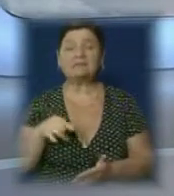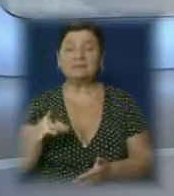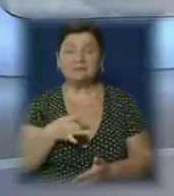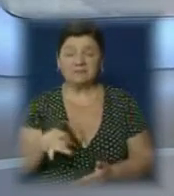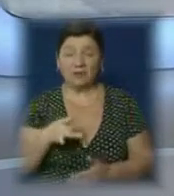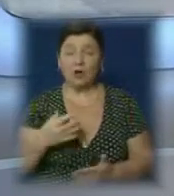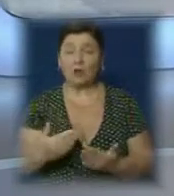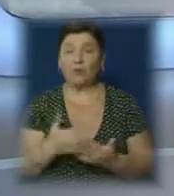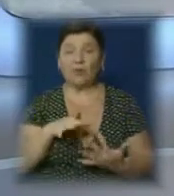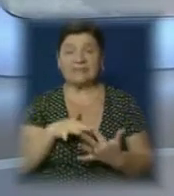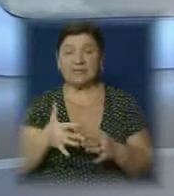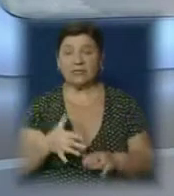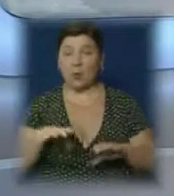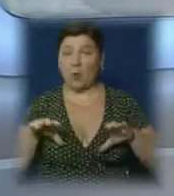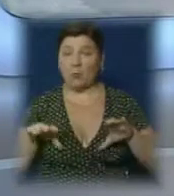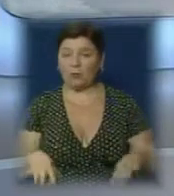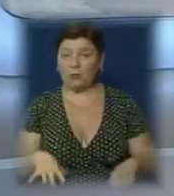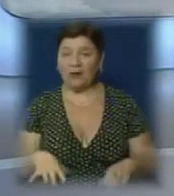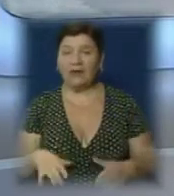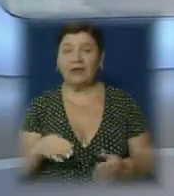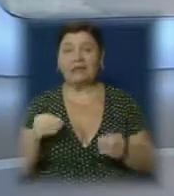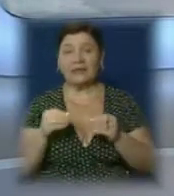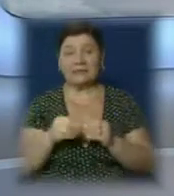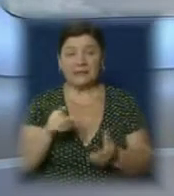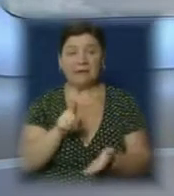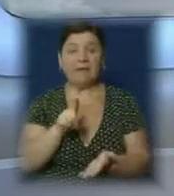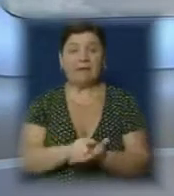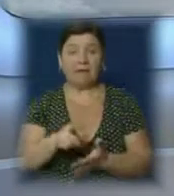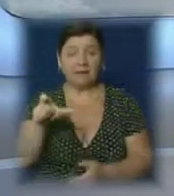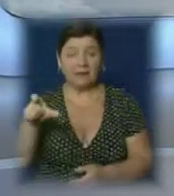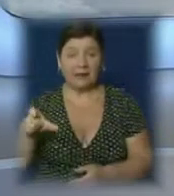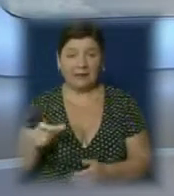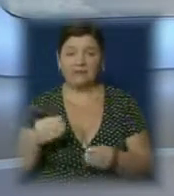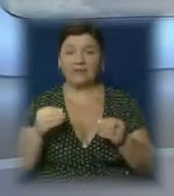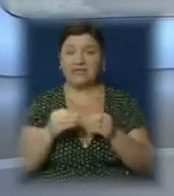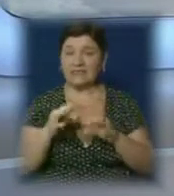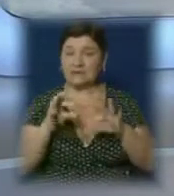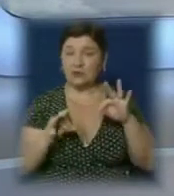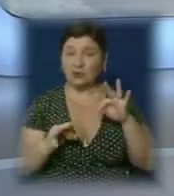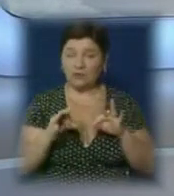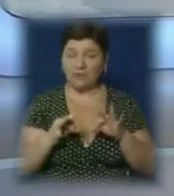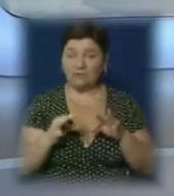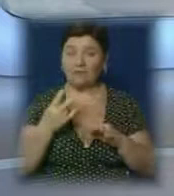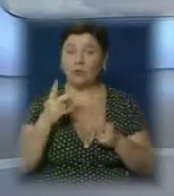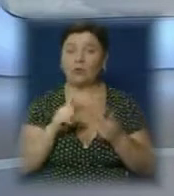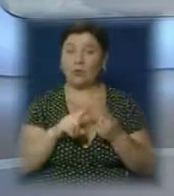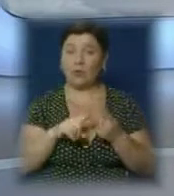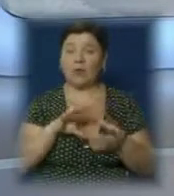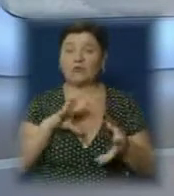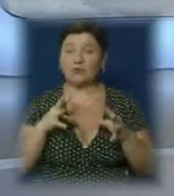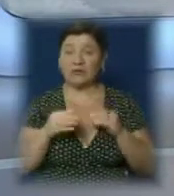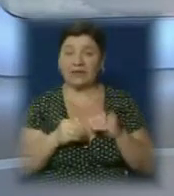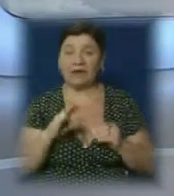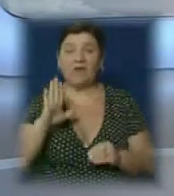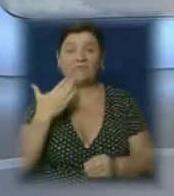селищного голову. На посаду претендували 10 кандидатів. З відривом майже в 10% від другого результату лідером перегонів